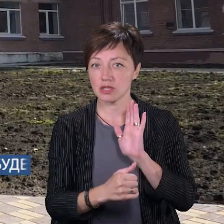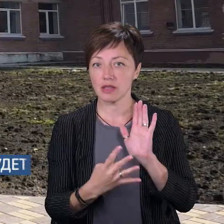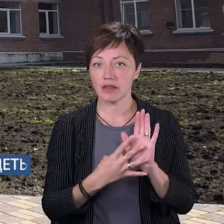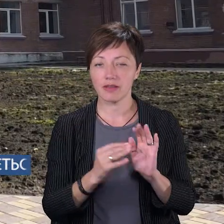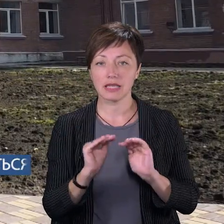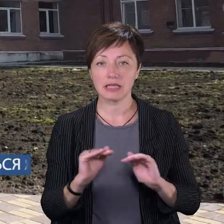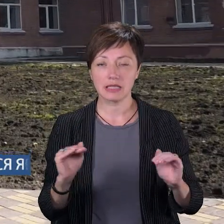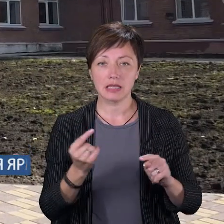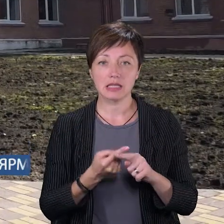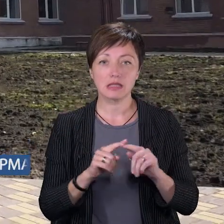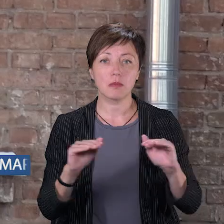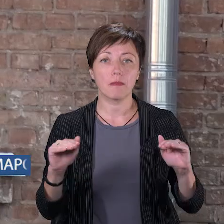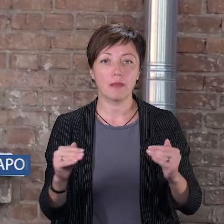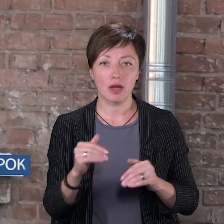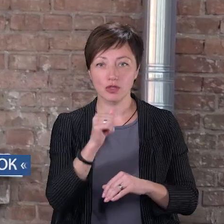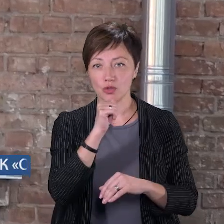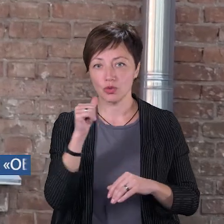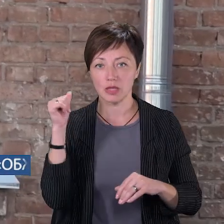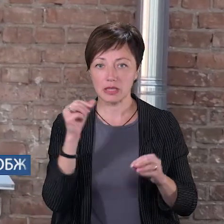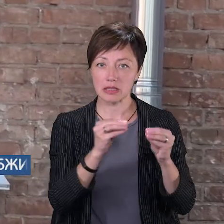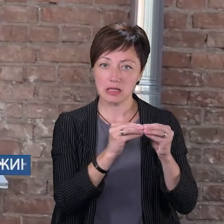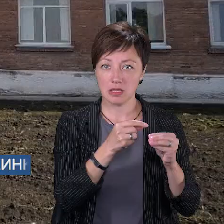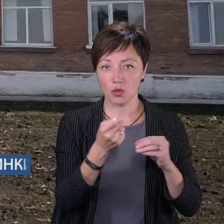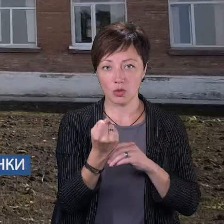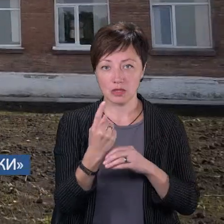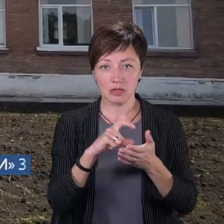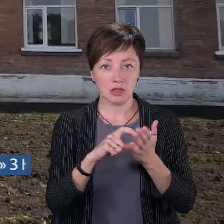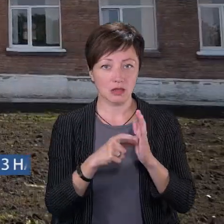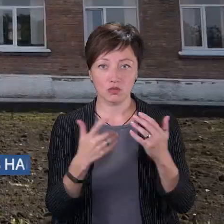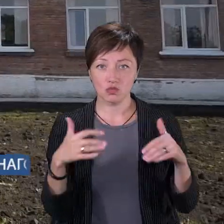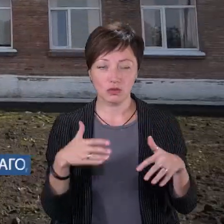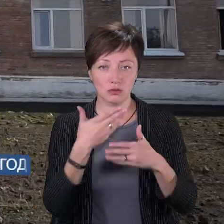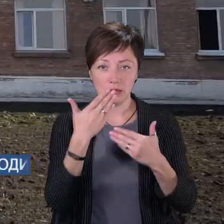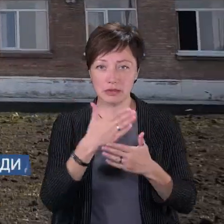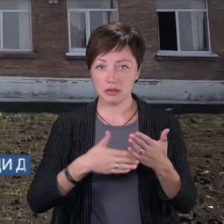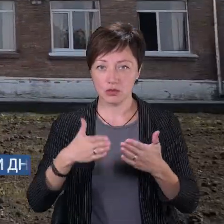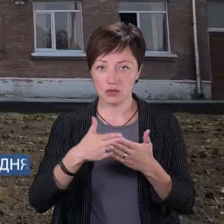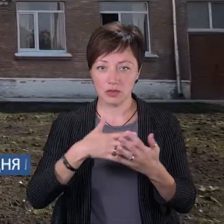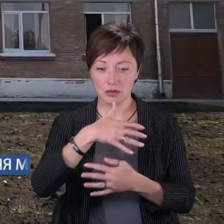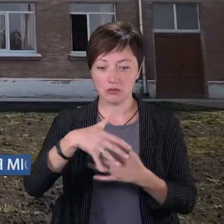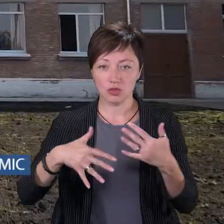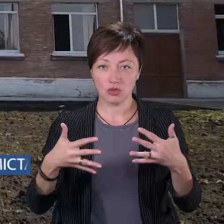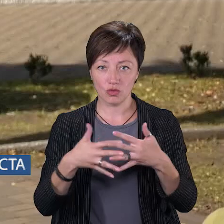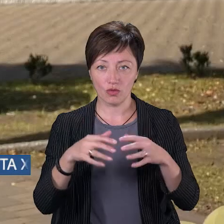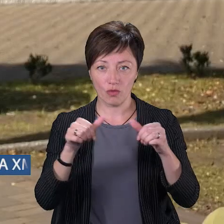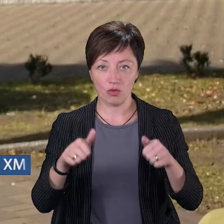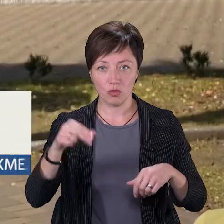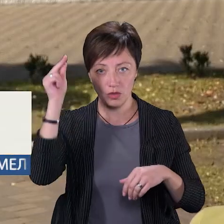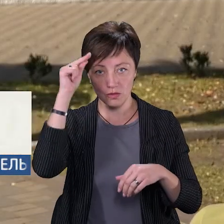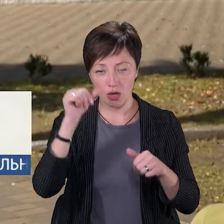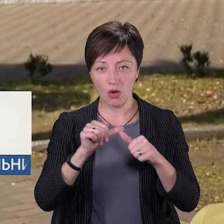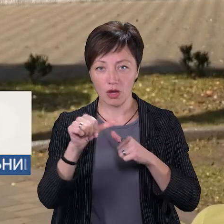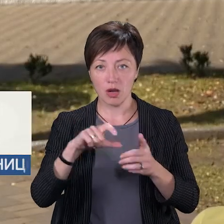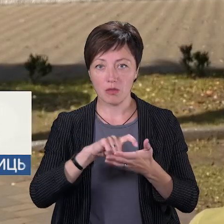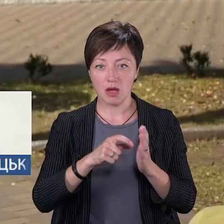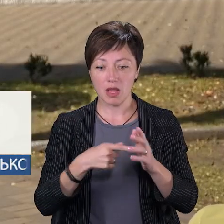учнів. Це менше, ніж торік, адже 10-11 класів вже немає. Тож тепер скасували і змішану форму навчання. Окремі класи